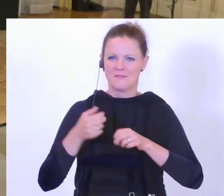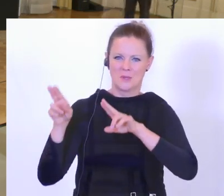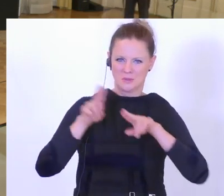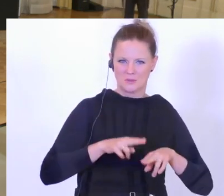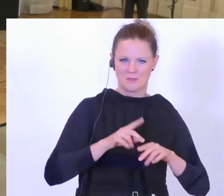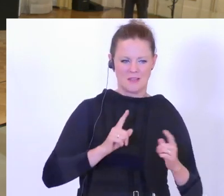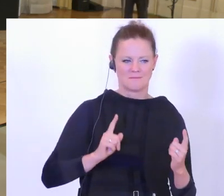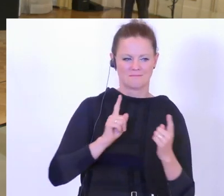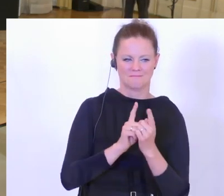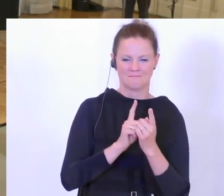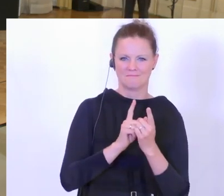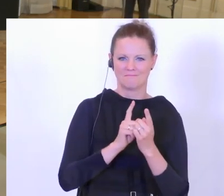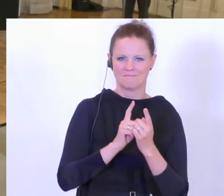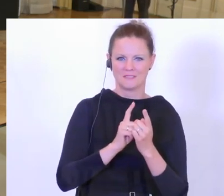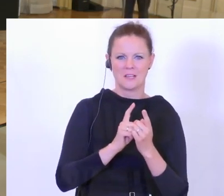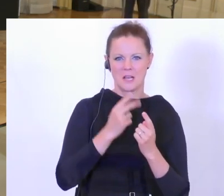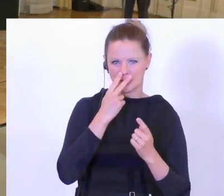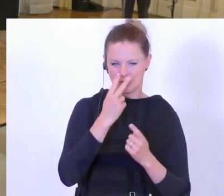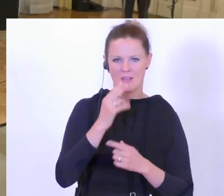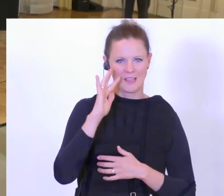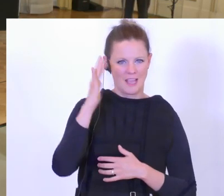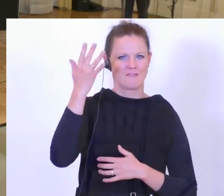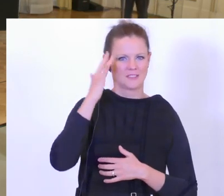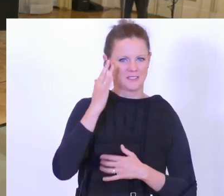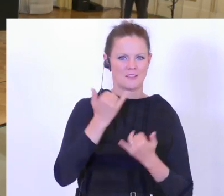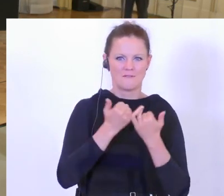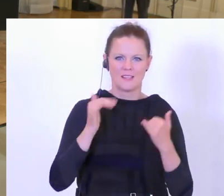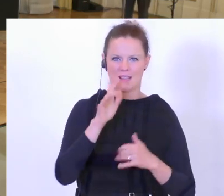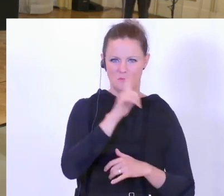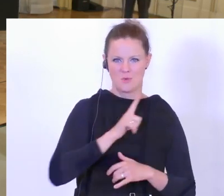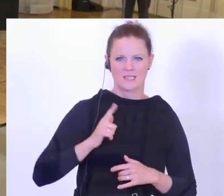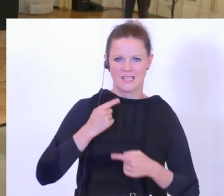Polizei entwickelt hat. Lieber Franz, alles Gute für den Ruhestand.